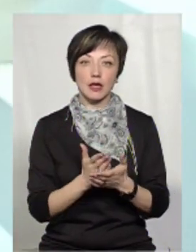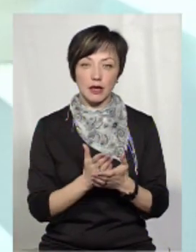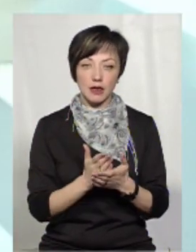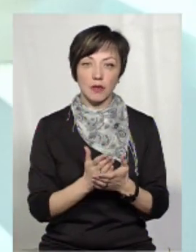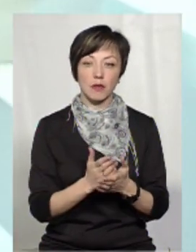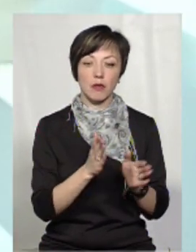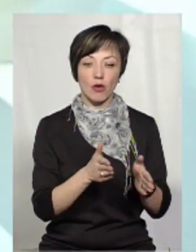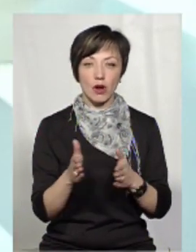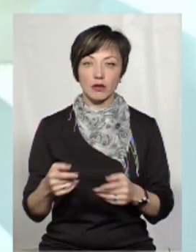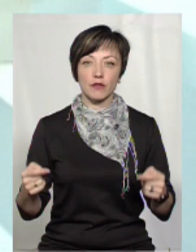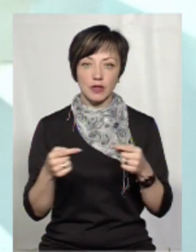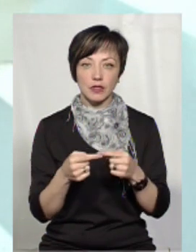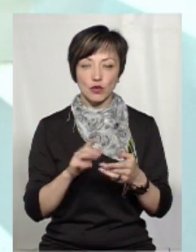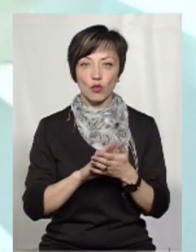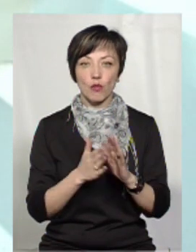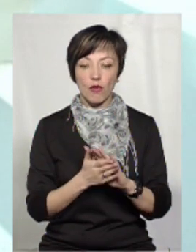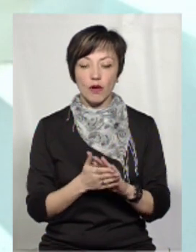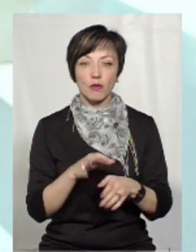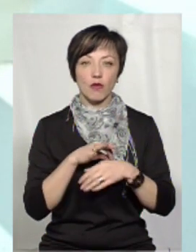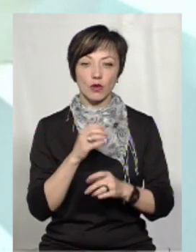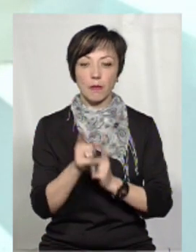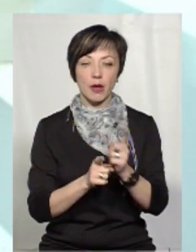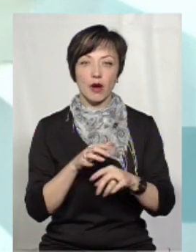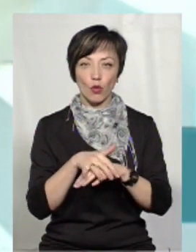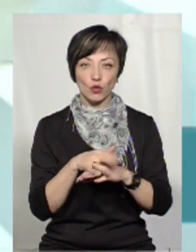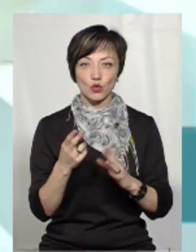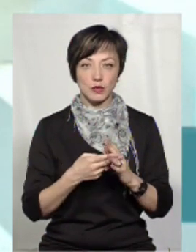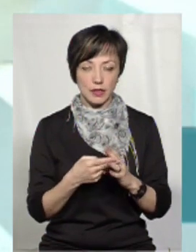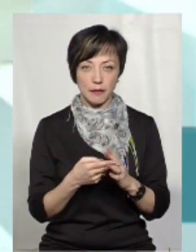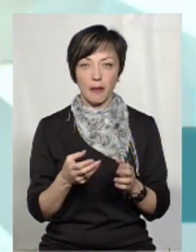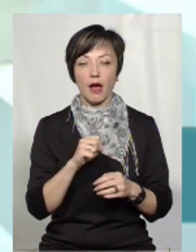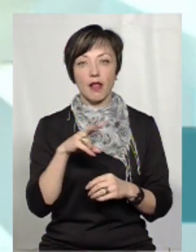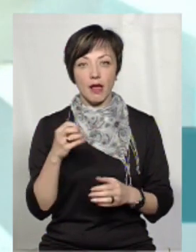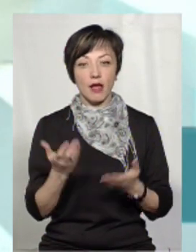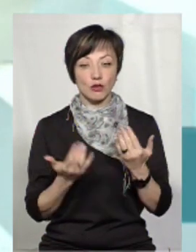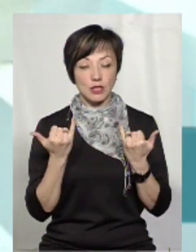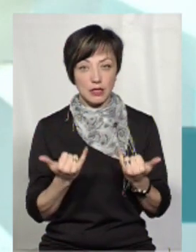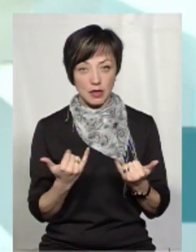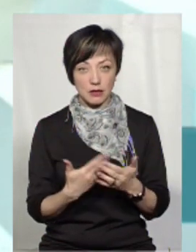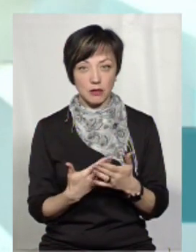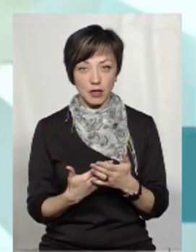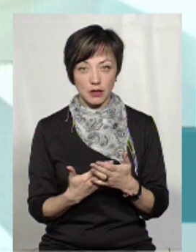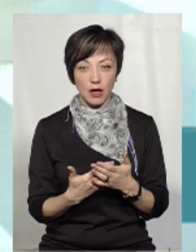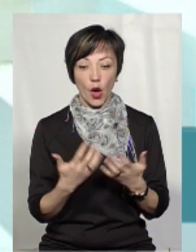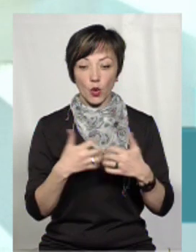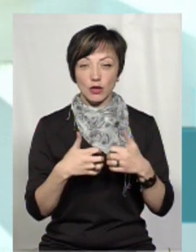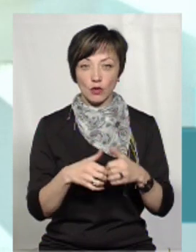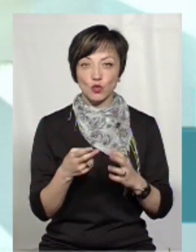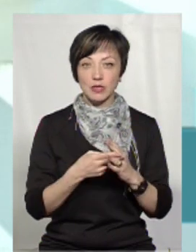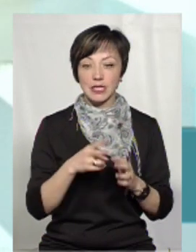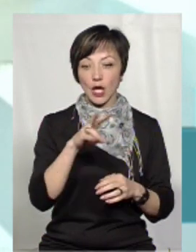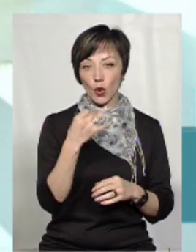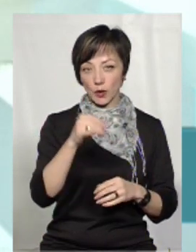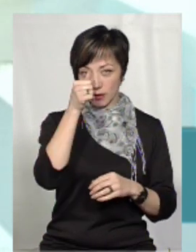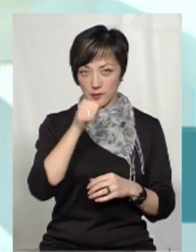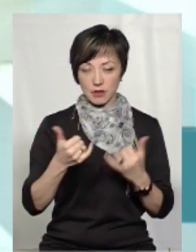є порядком визначені певні умови, за яких проводиться перерахунок субсидії. Але, якщо зараз, наприклад, розрахована субсидії, за